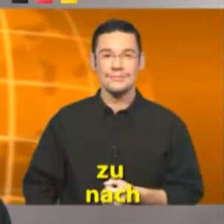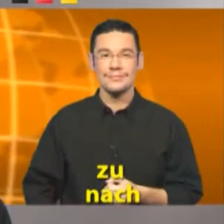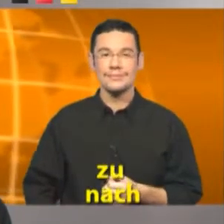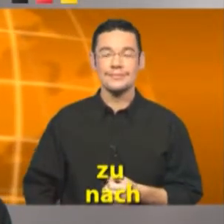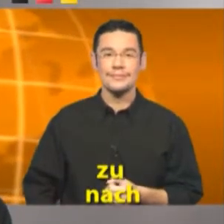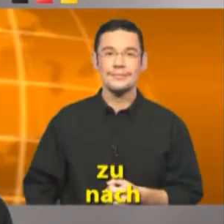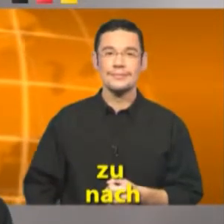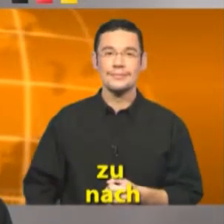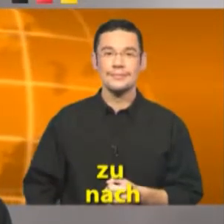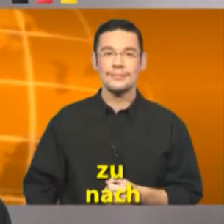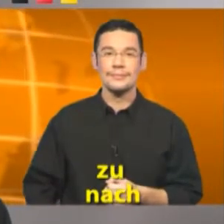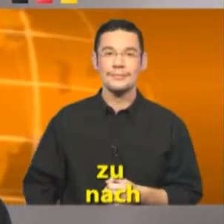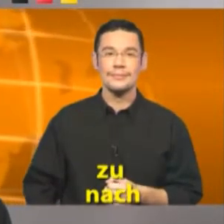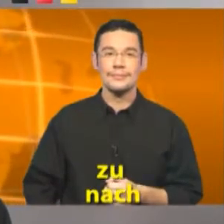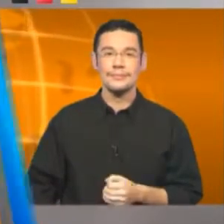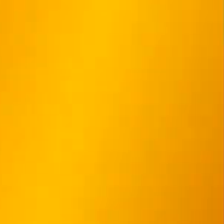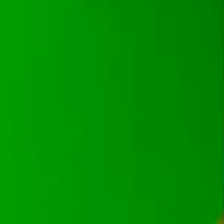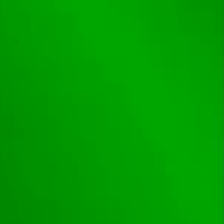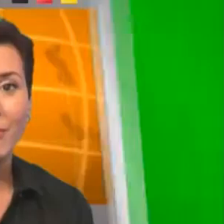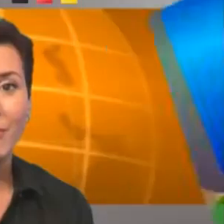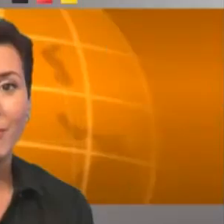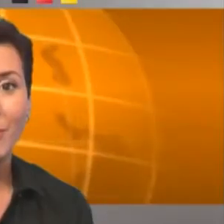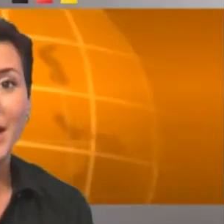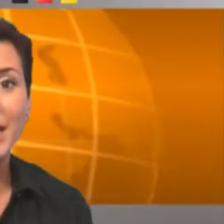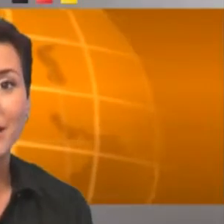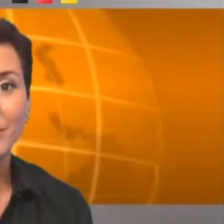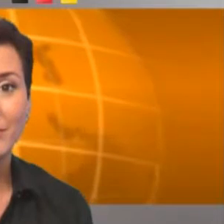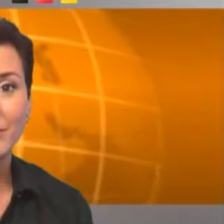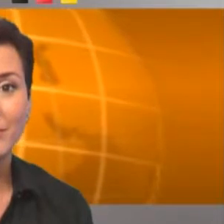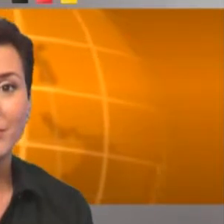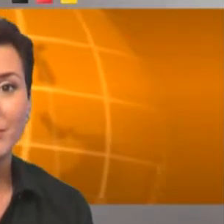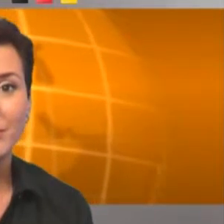A Oder Per